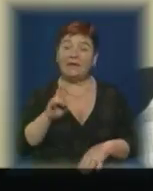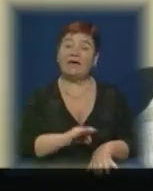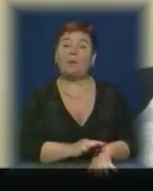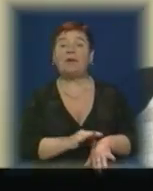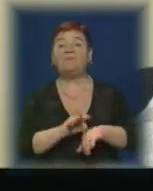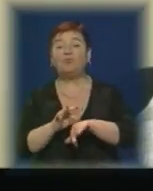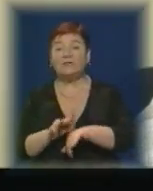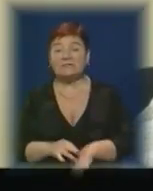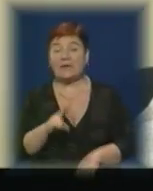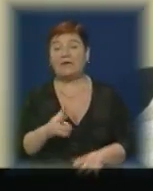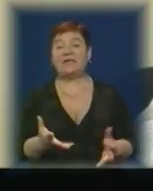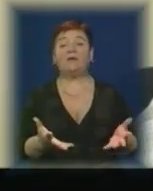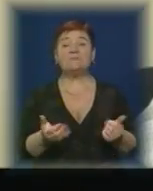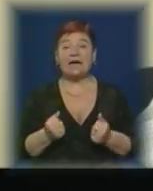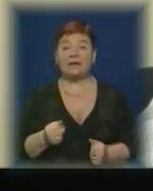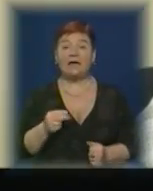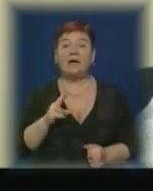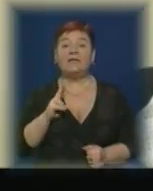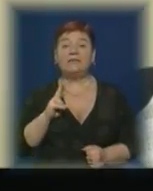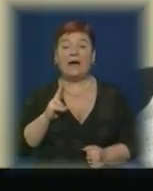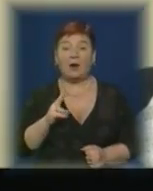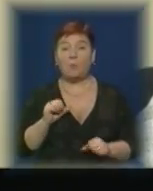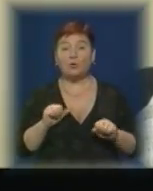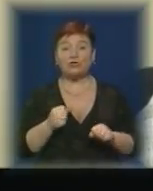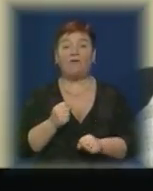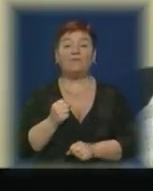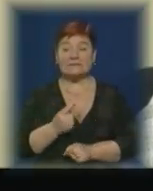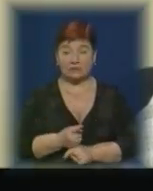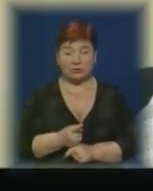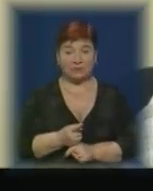звідки воно взялося, кожен може для себе визначити.